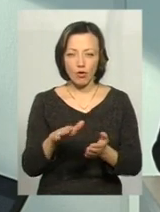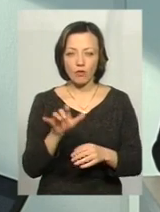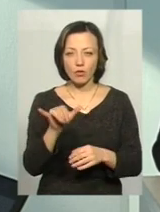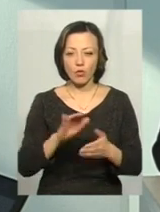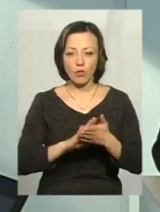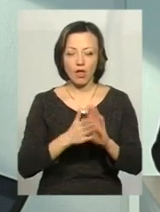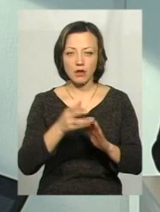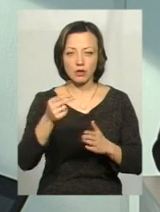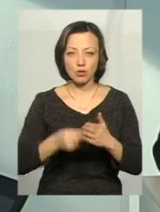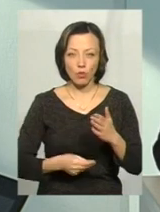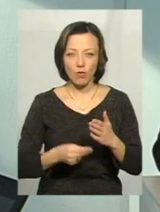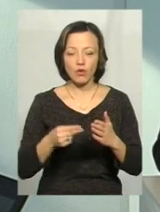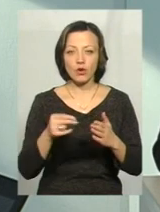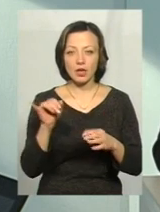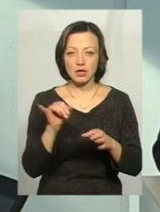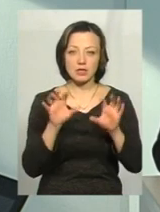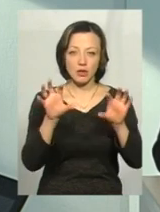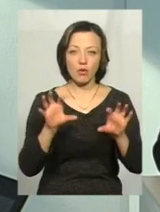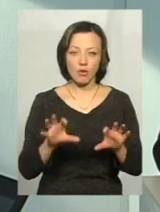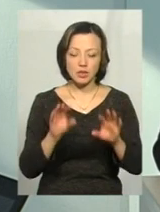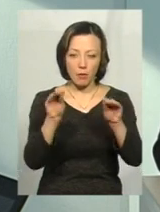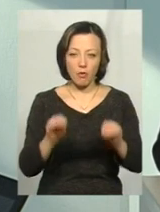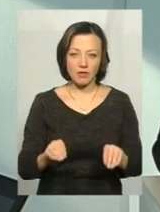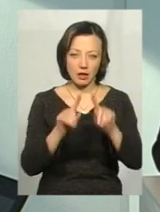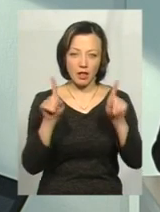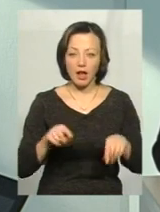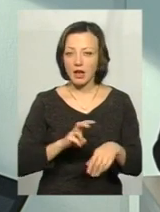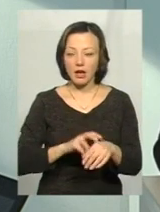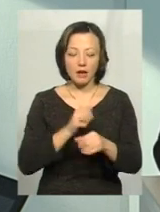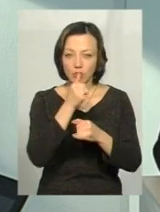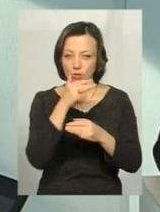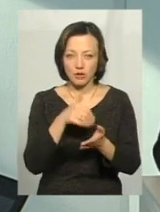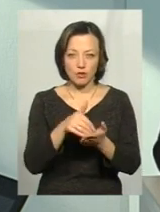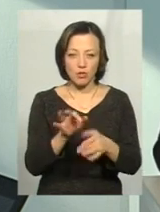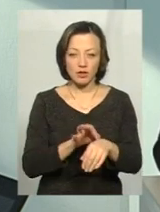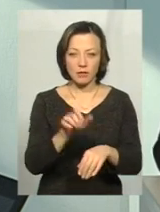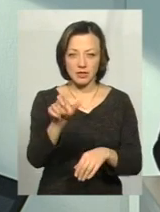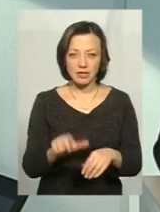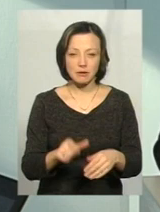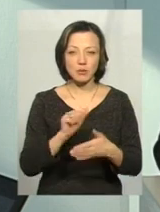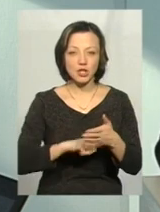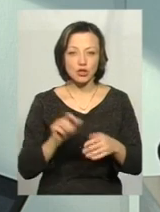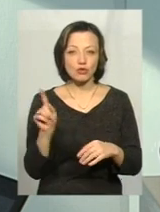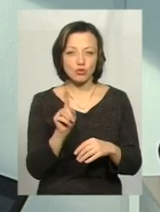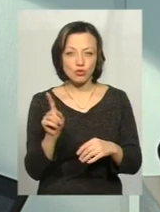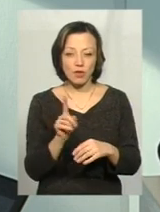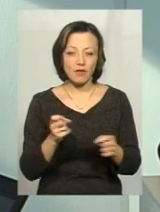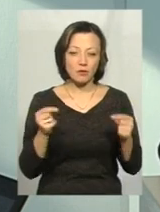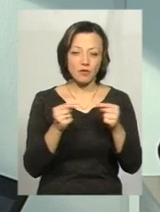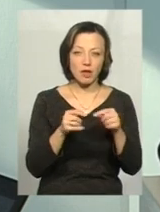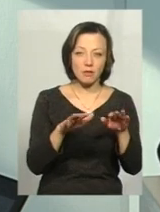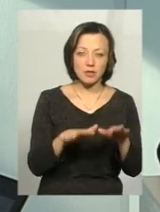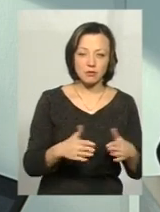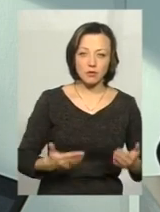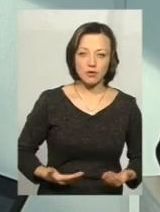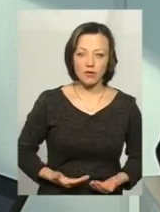укладенні договору і заповнення декларації. Тобто лікар не може відмовити пацієнту з цієї підстави, що не відповідає місце